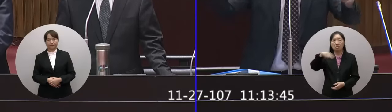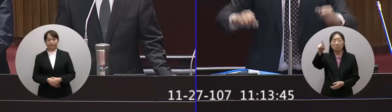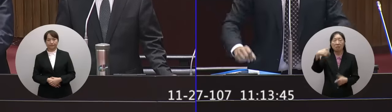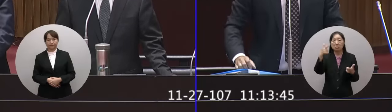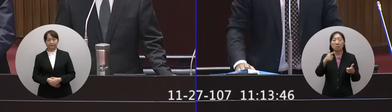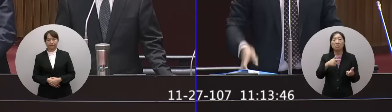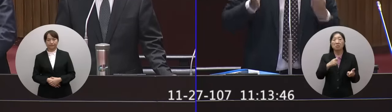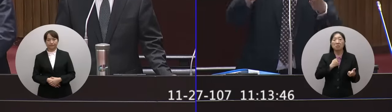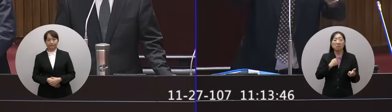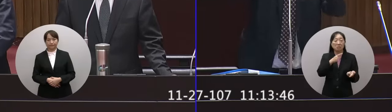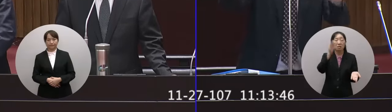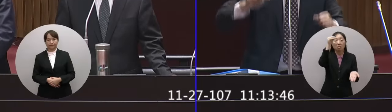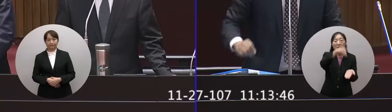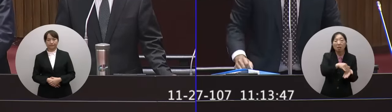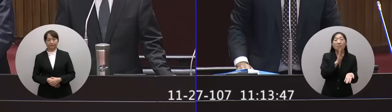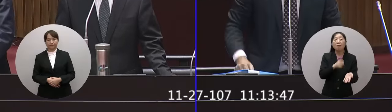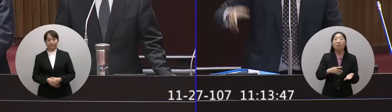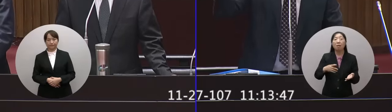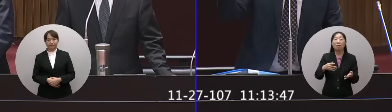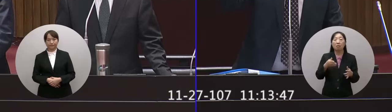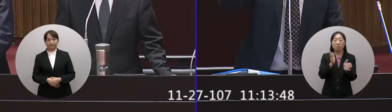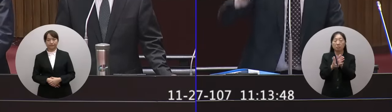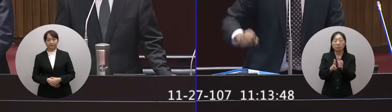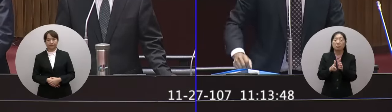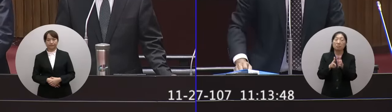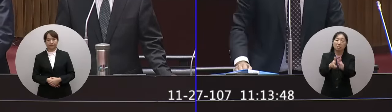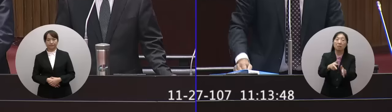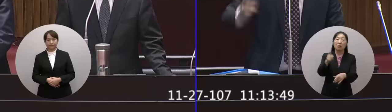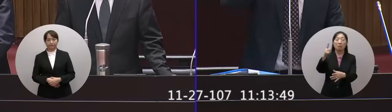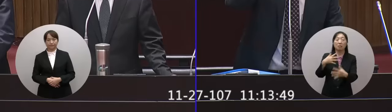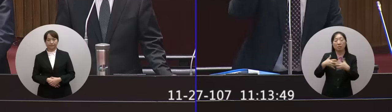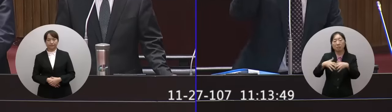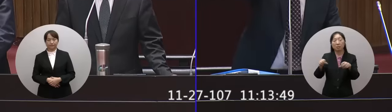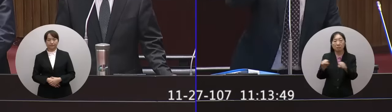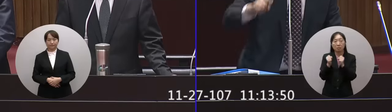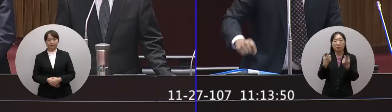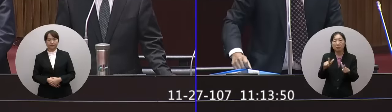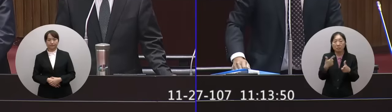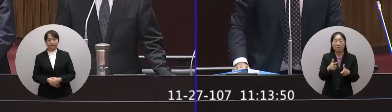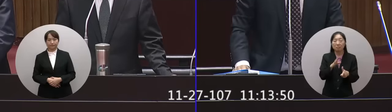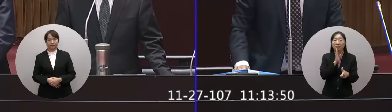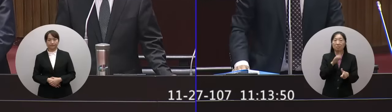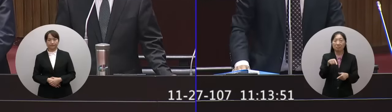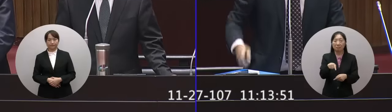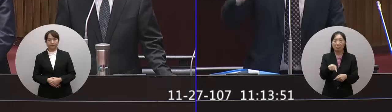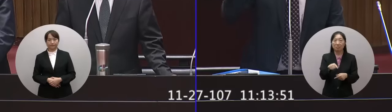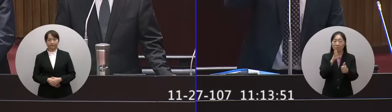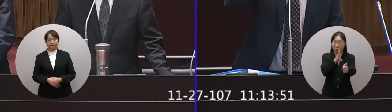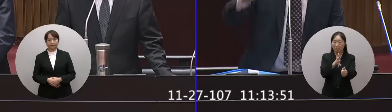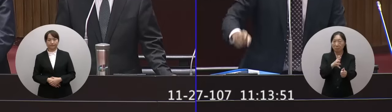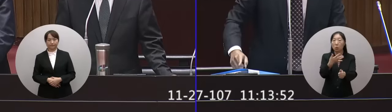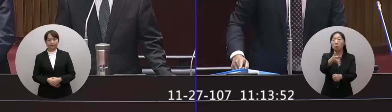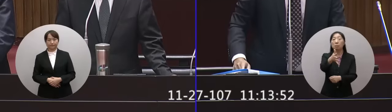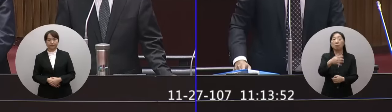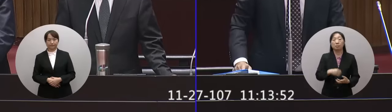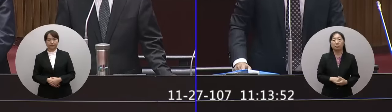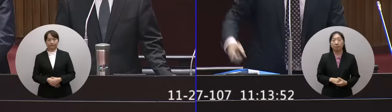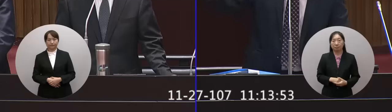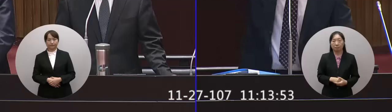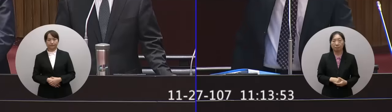不是結果說車子在開的時候主峰棒有問題大家在問的是為什麼